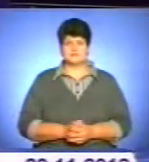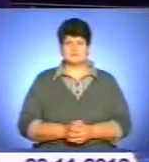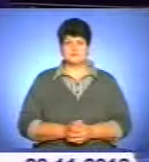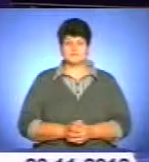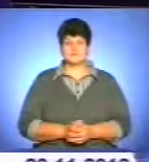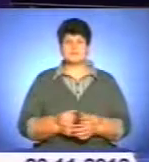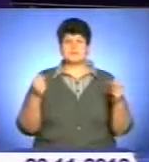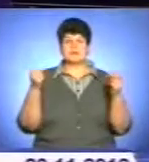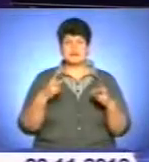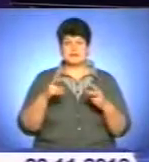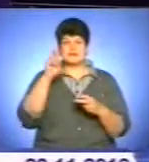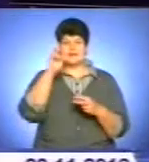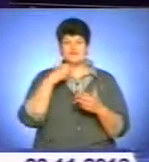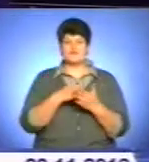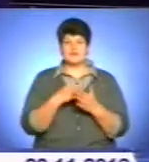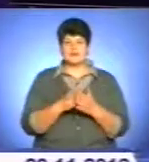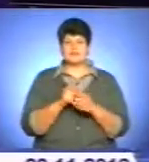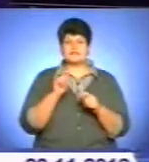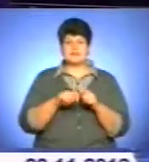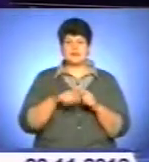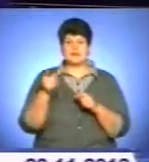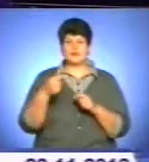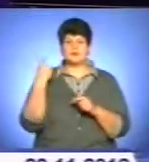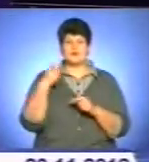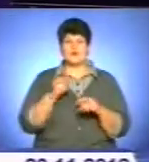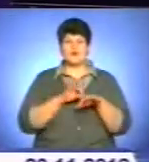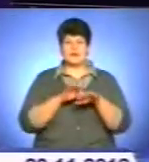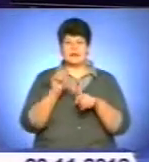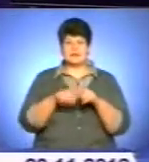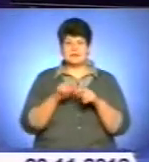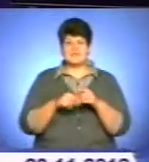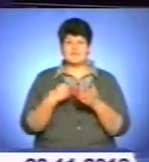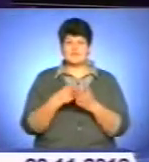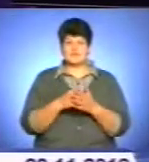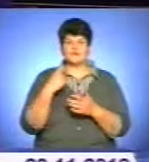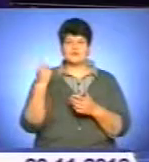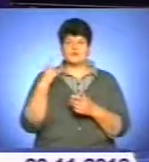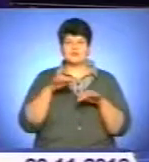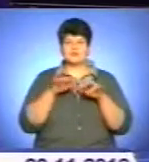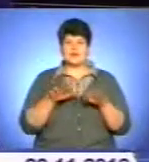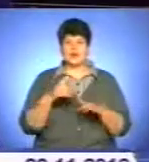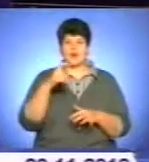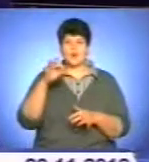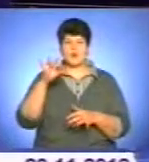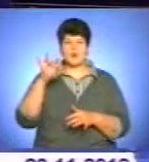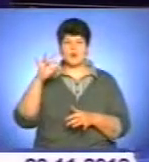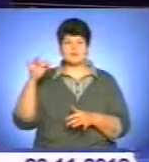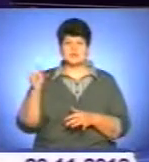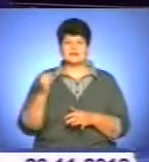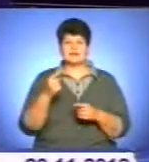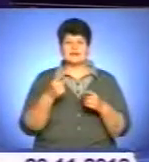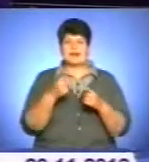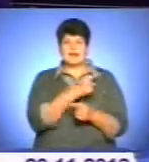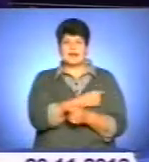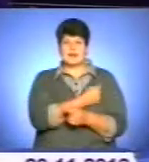Фахівці Держфіннінспекції в Тернопільській області провели ревізію фінансово-господарської діяльності Хоростківської комунальної дільничної